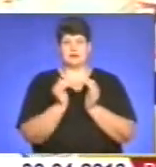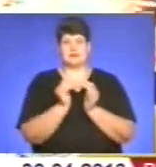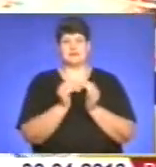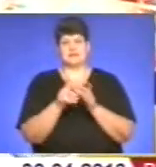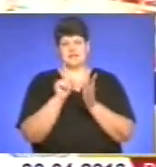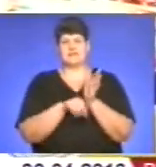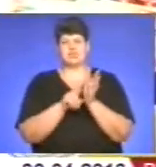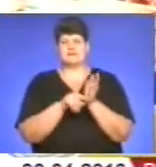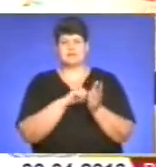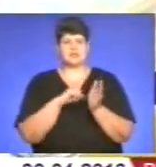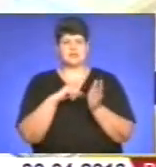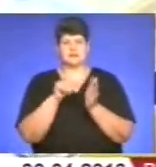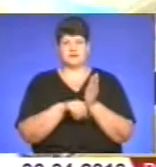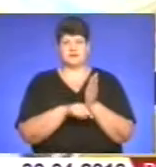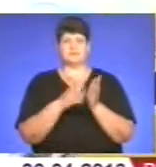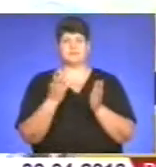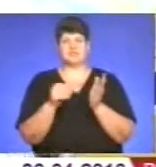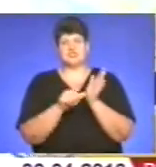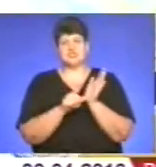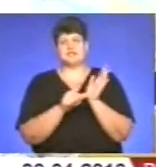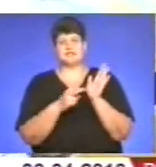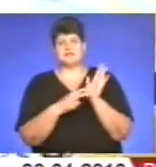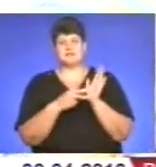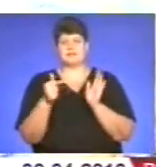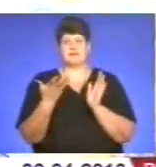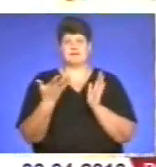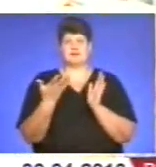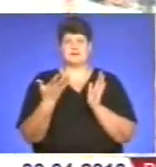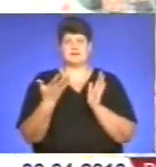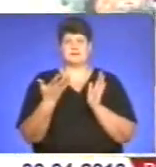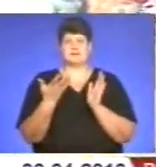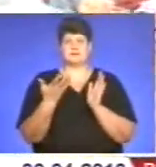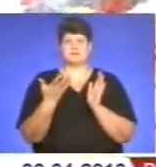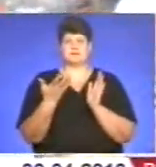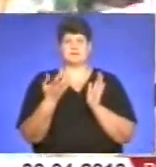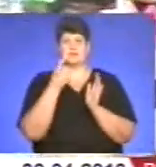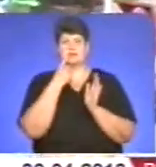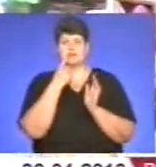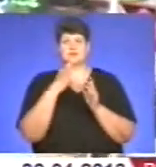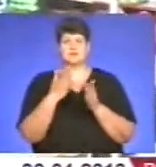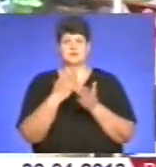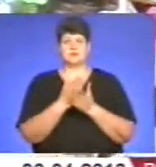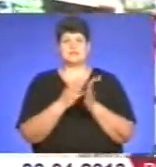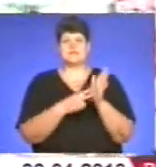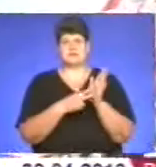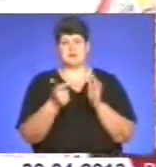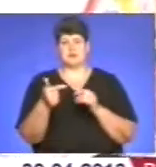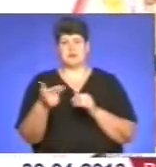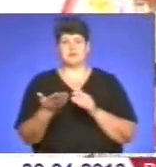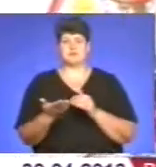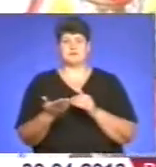найдешевші. Є вигляді такої курочки 6-7 гривень ягнятко, і яїчка йдуть такі по 7 гривень.